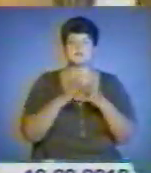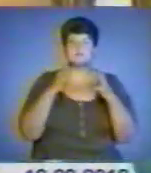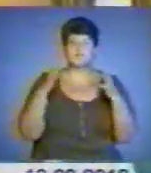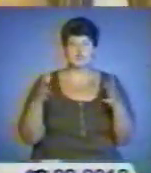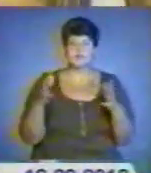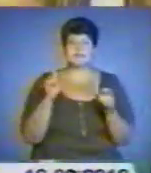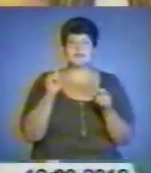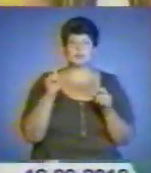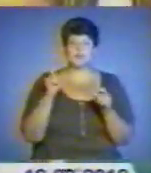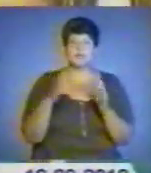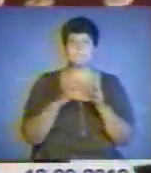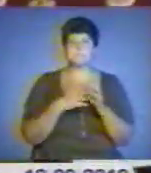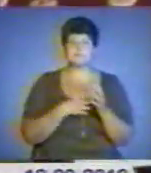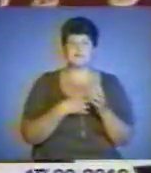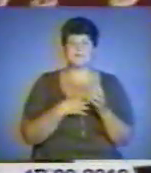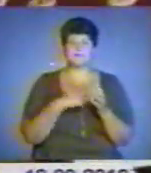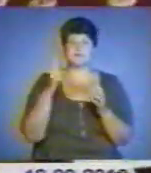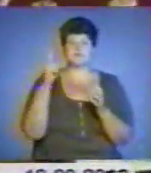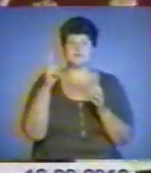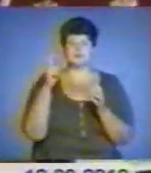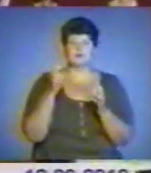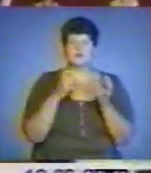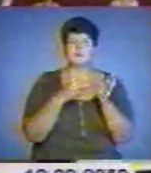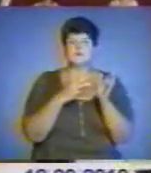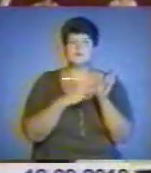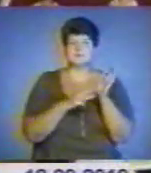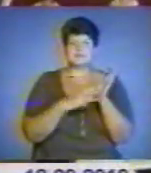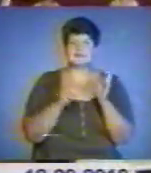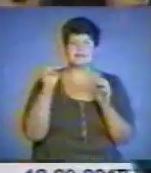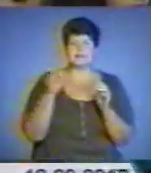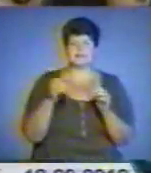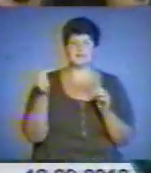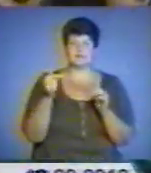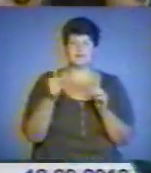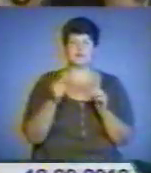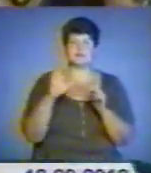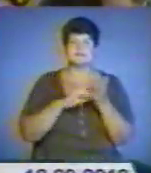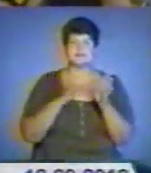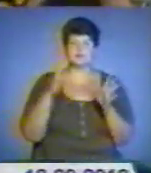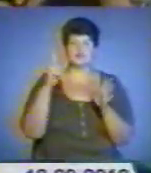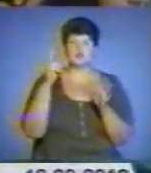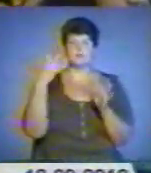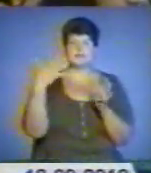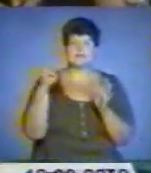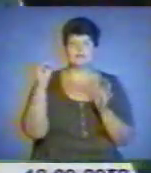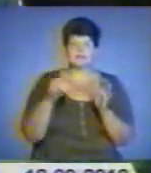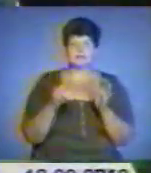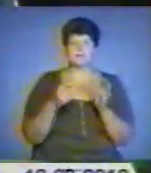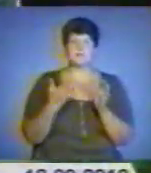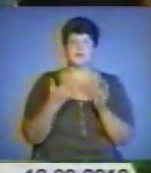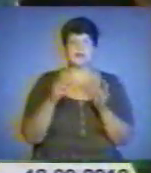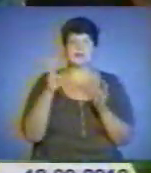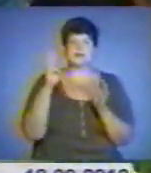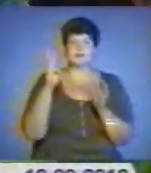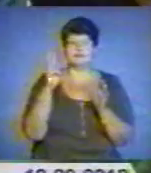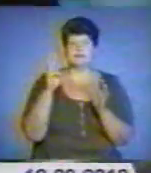за золоті медалі з 700 до 800 тисяч гривень, за срібло з 500 до 550 тисяч та з 350 до 380